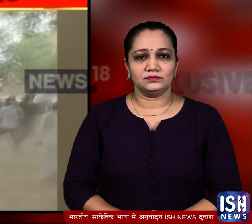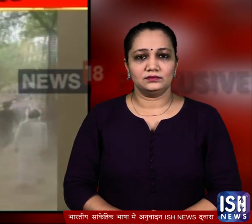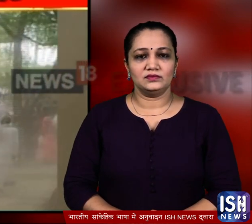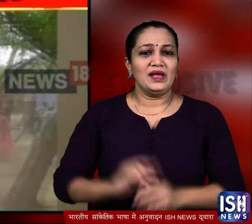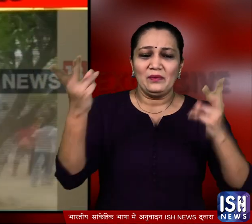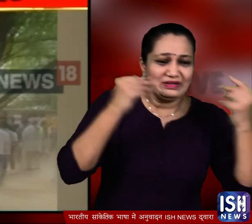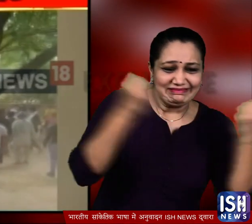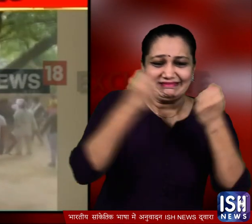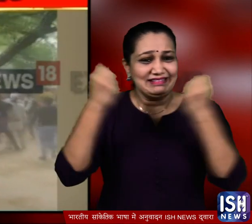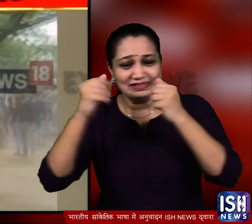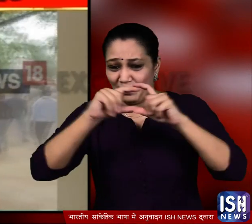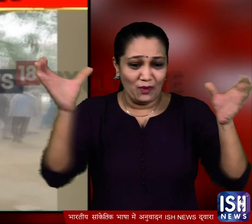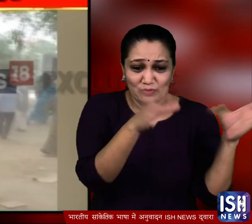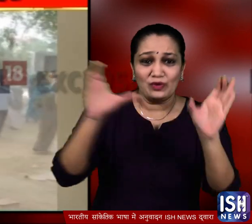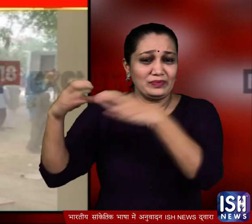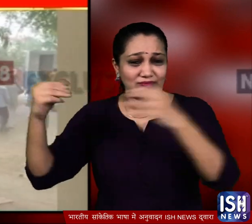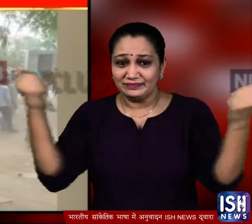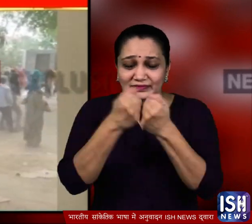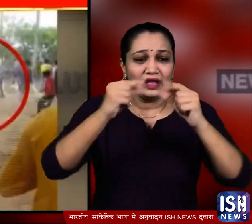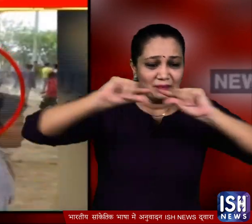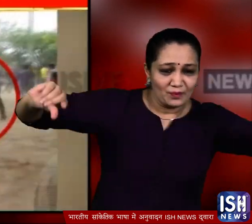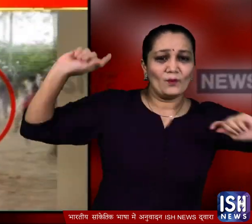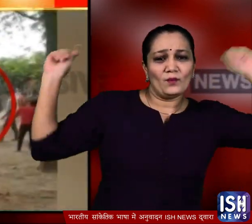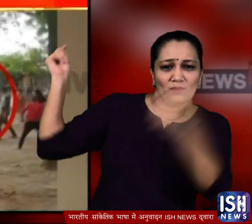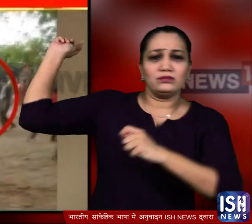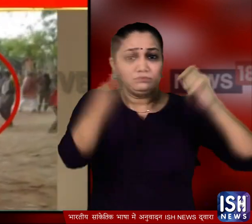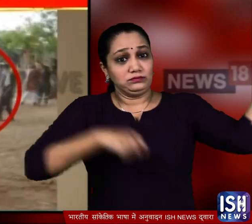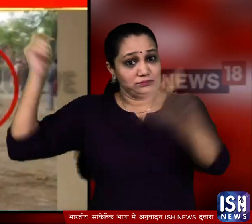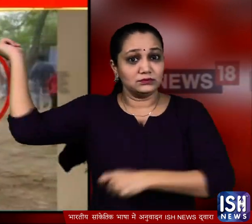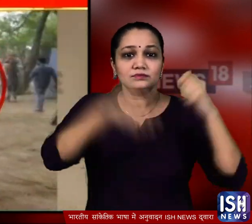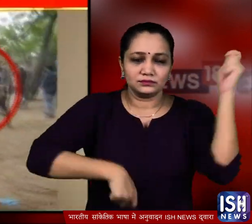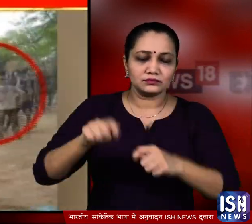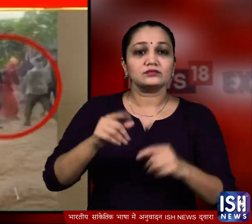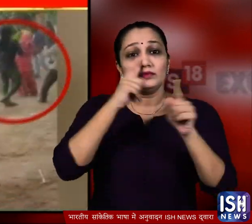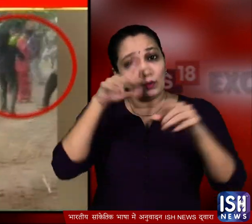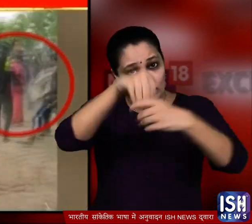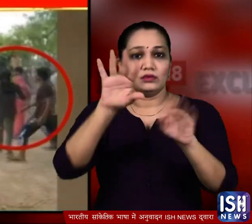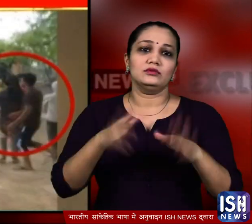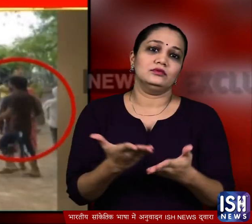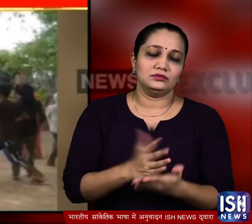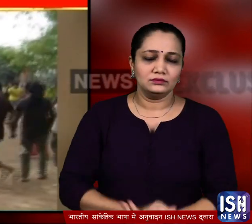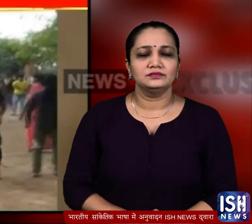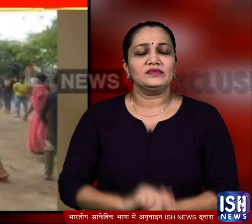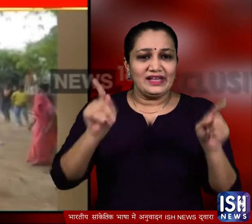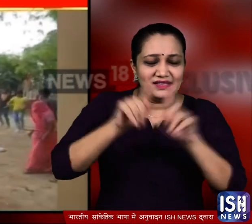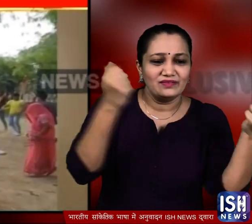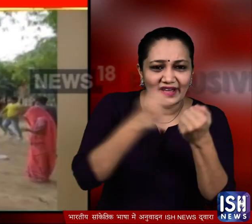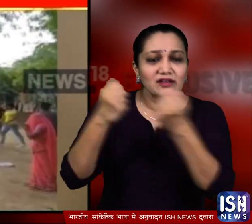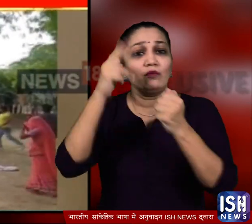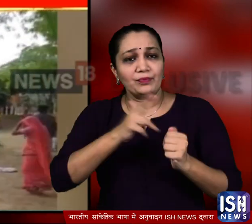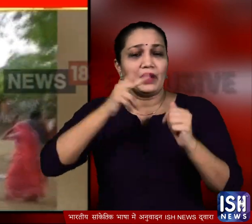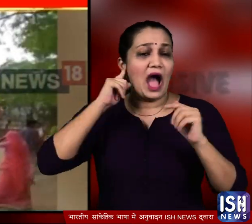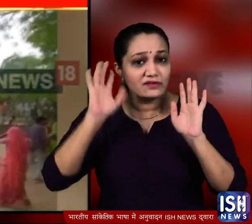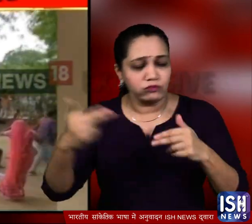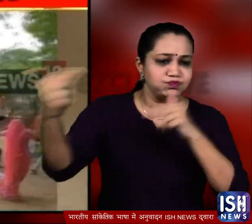एक दूसरे पर हावी होने की कोशिश कर रहे दोनों गुटों के लोग लाठियों से जगड़ते नजर आए इस लड़ाई में महिलाएं भी बीचे नहीं नहीं पताया गया कि इस मारपीट में